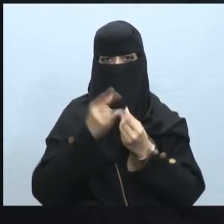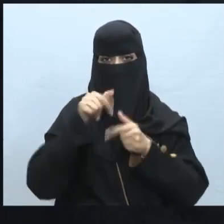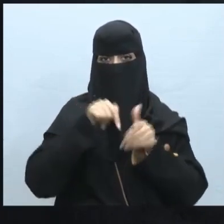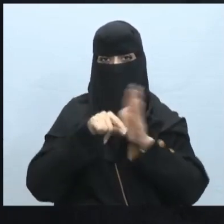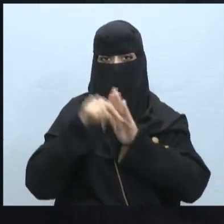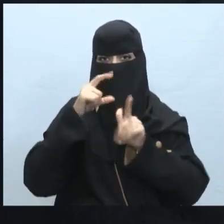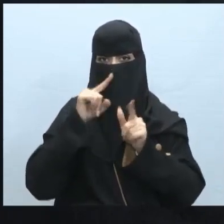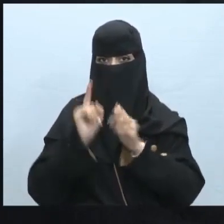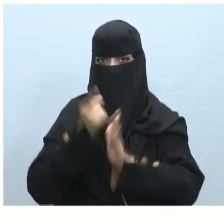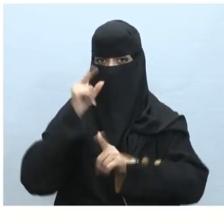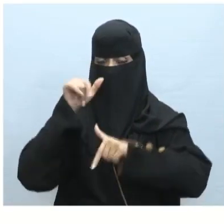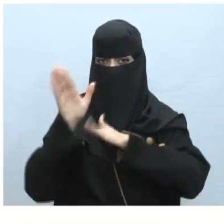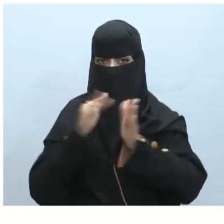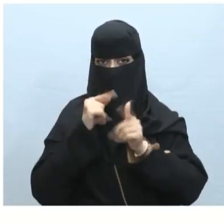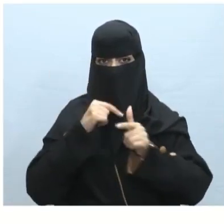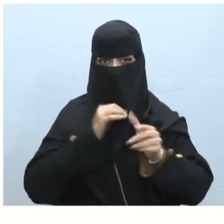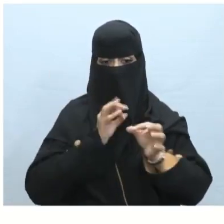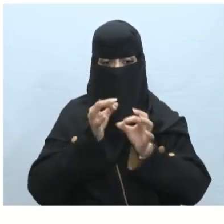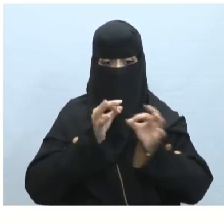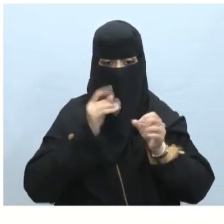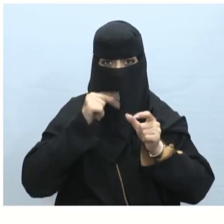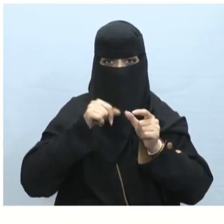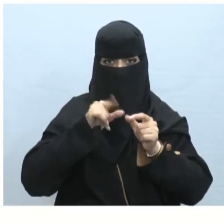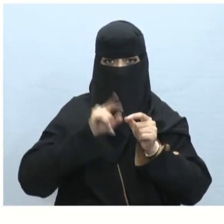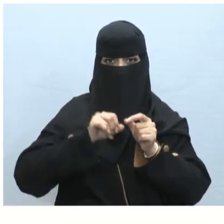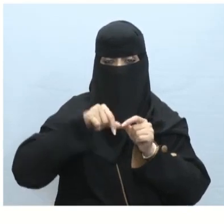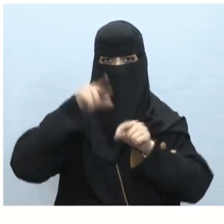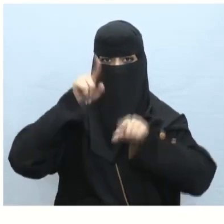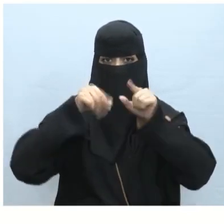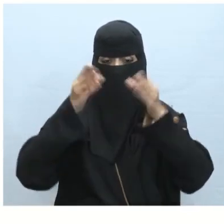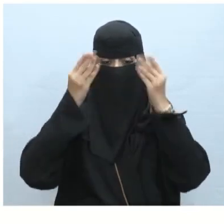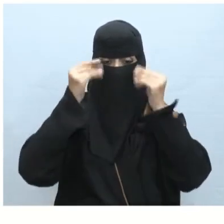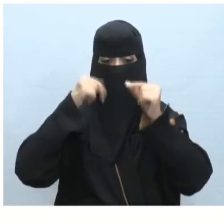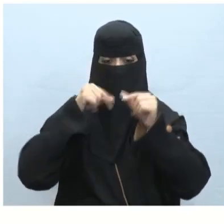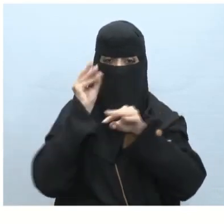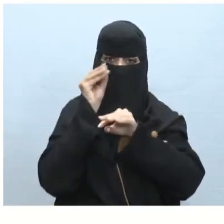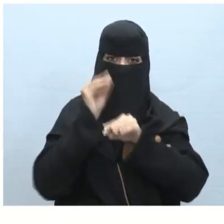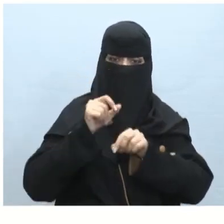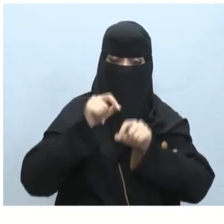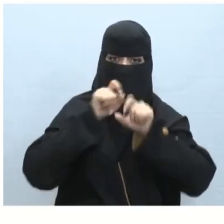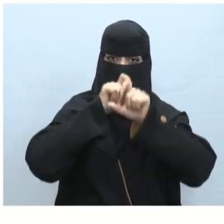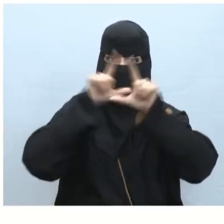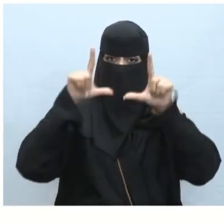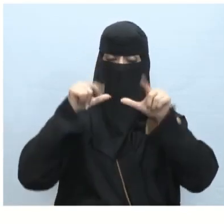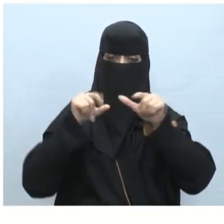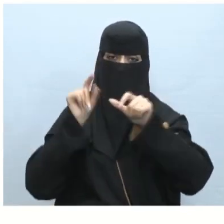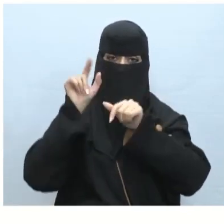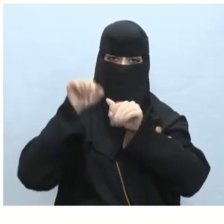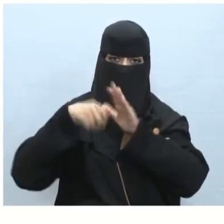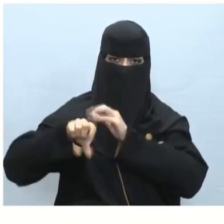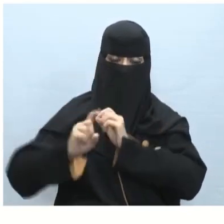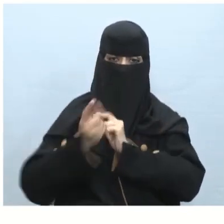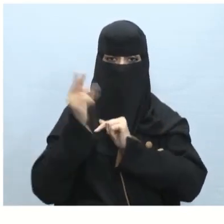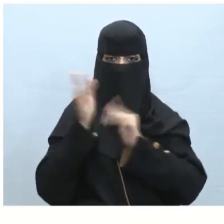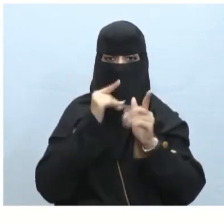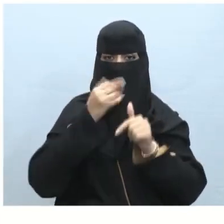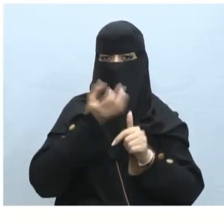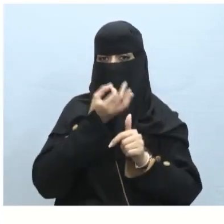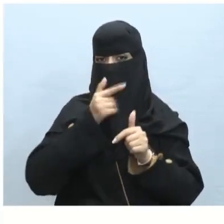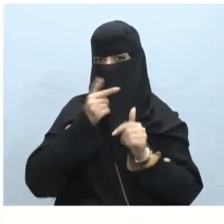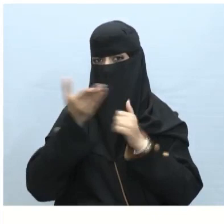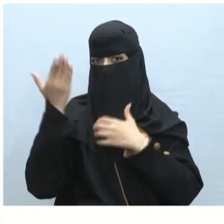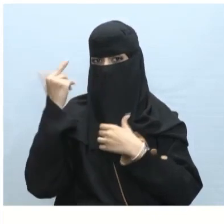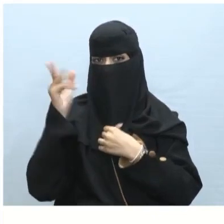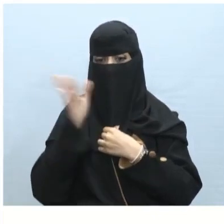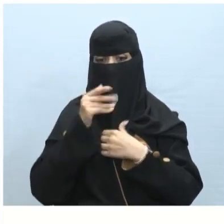هذا الدرس بدرس المخططات البيانية ونصائح لعرض متميز في الجزء الأول تكلمنا في